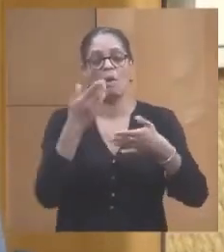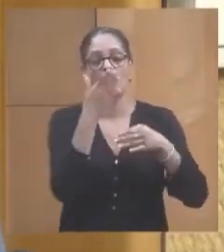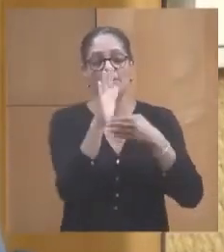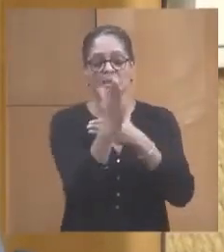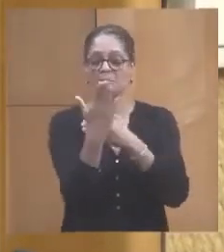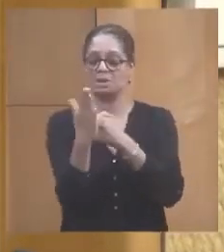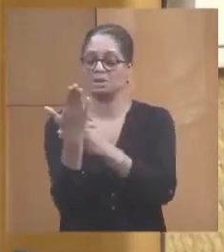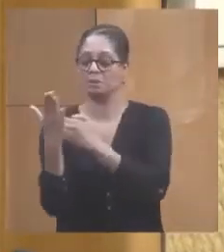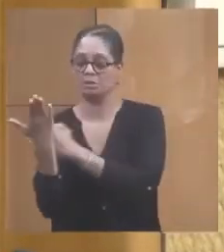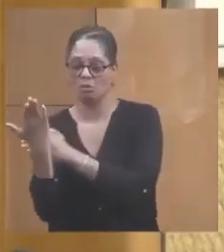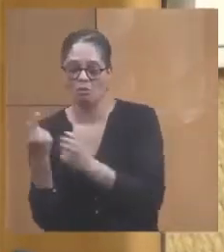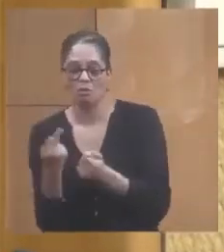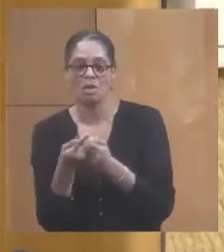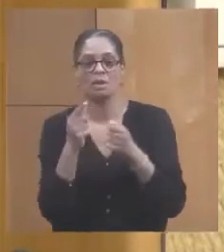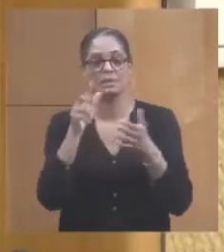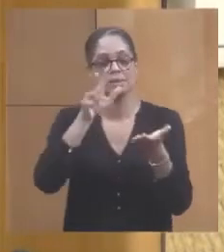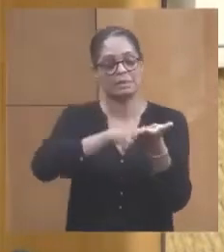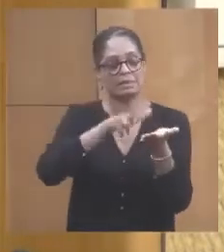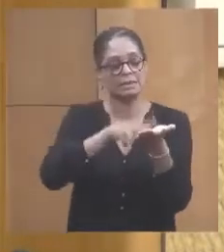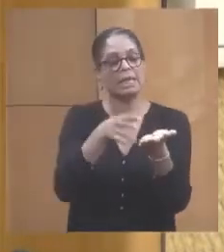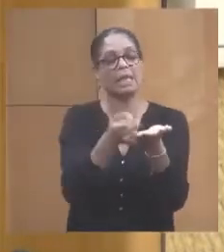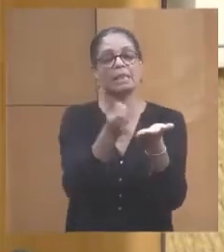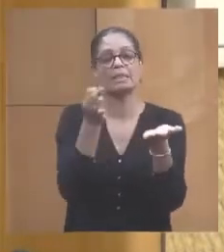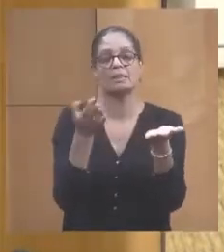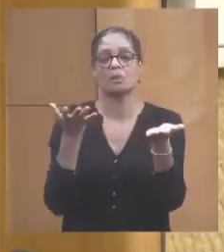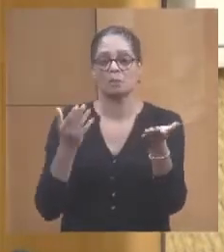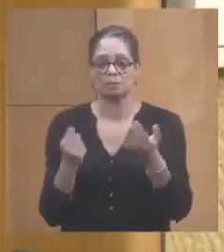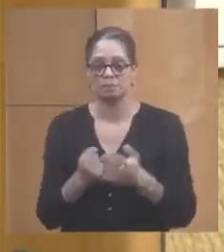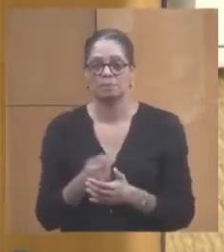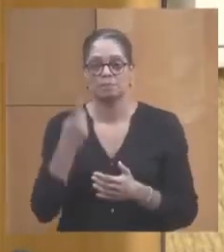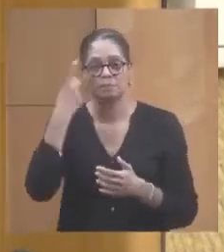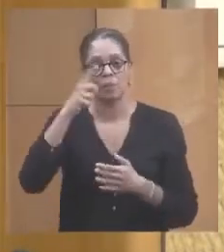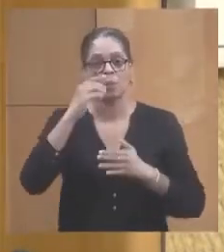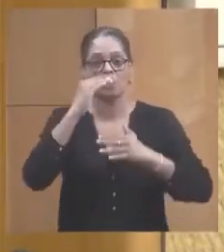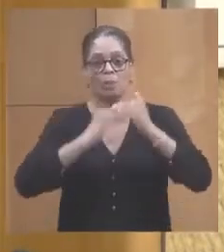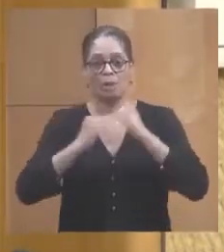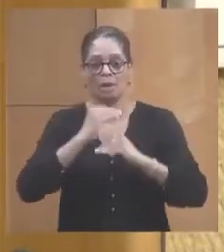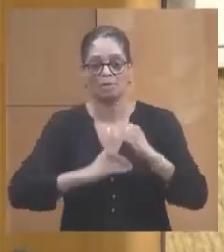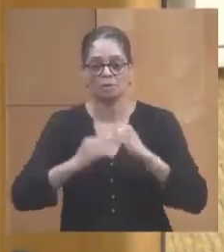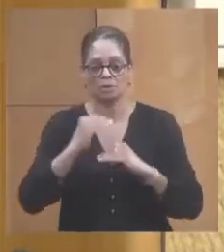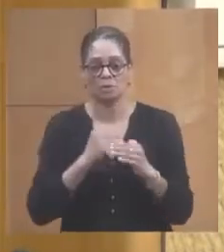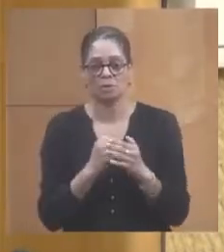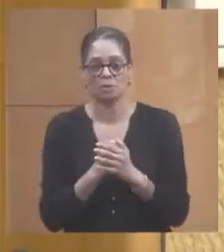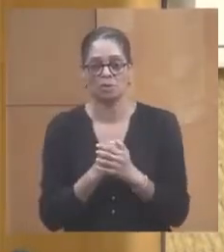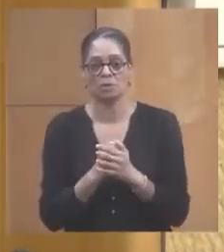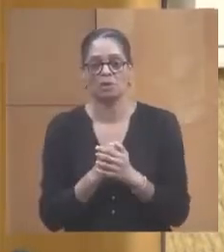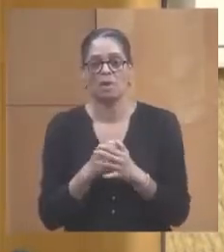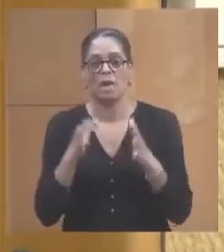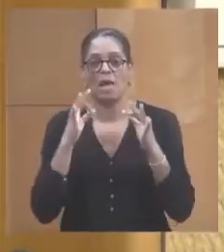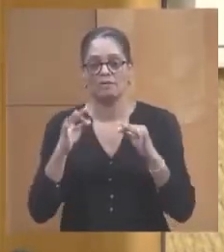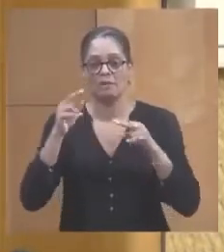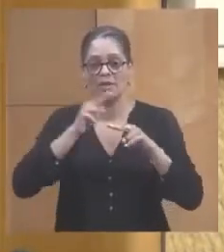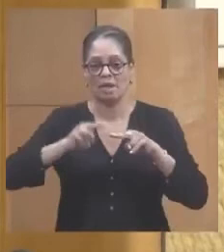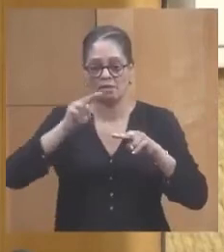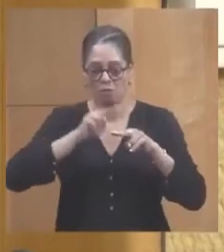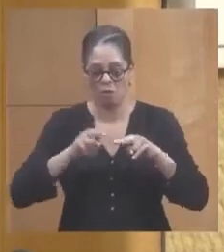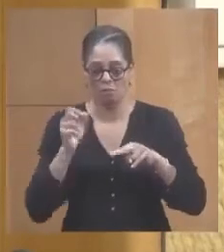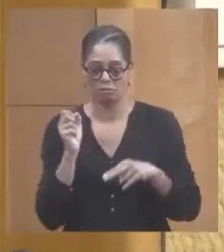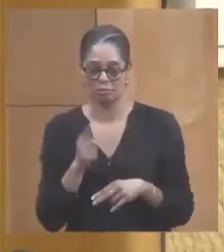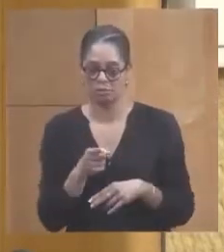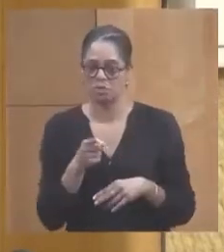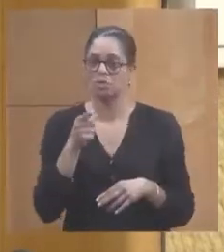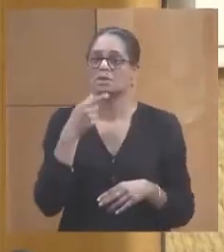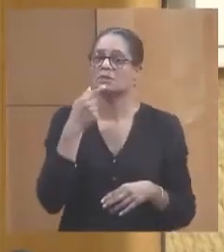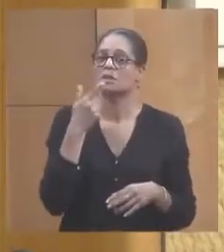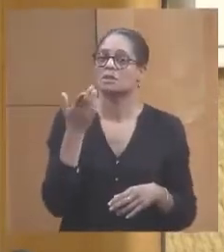de Trinité voilà ce qui est dit pour la programmation de la partie travaux elle-même puisque